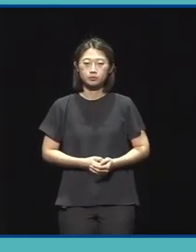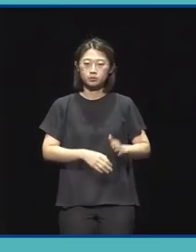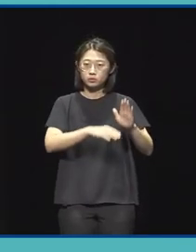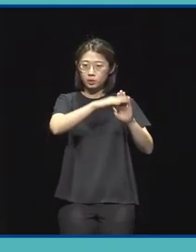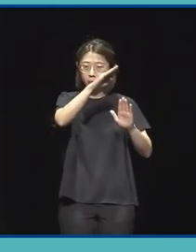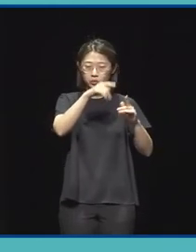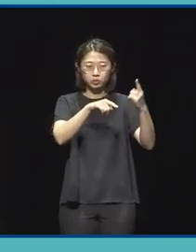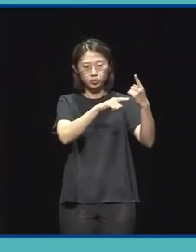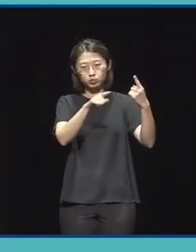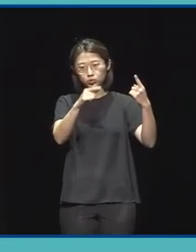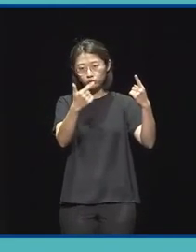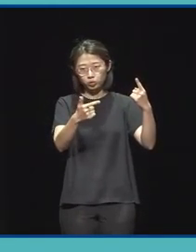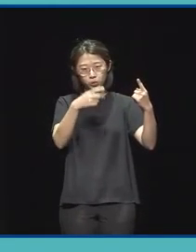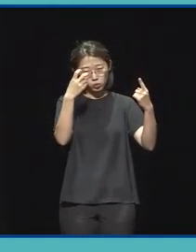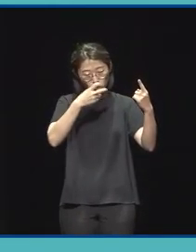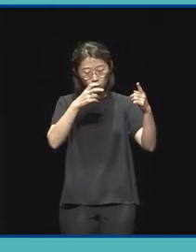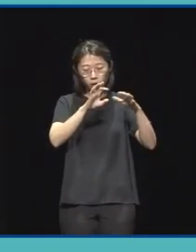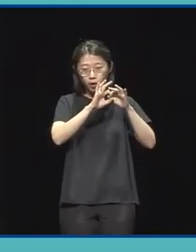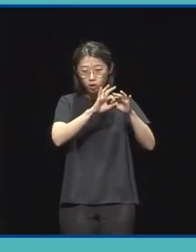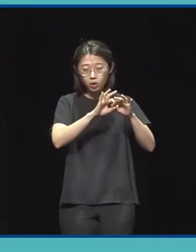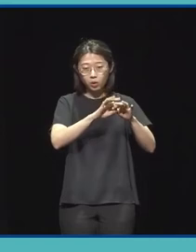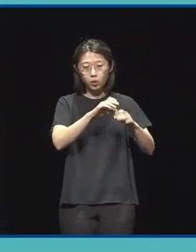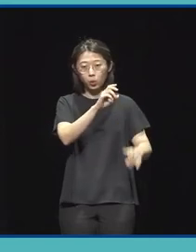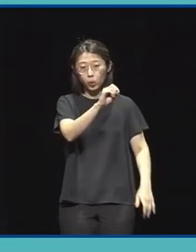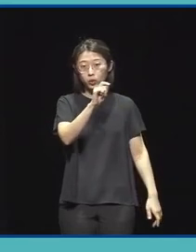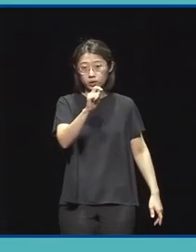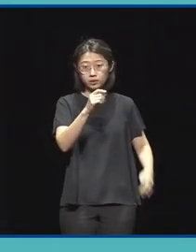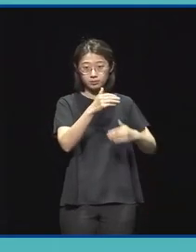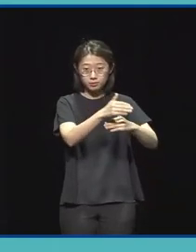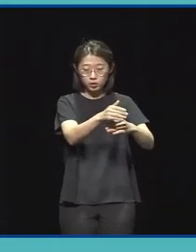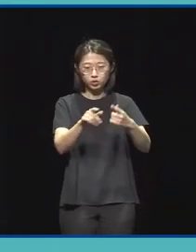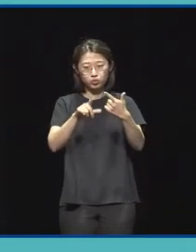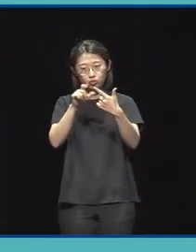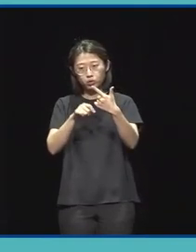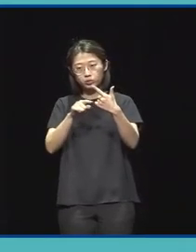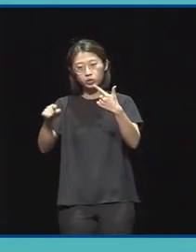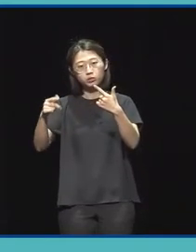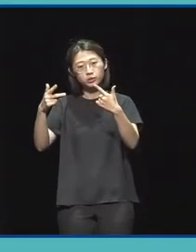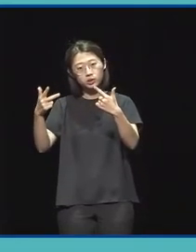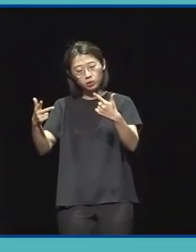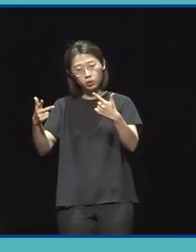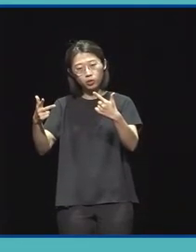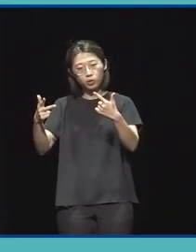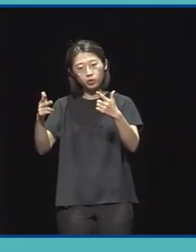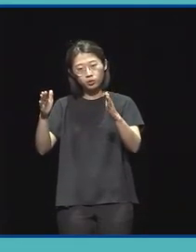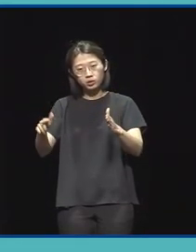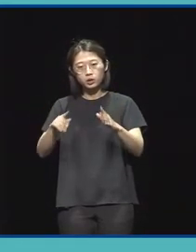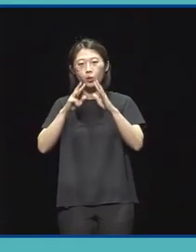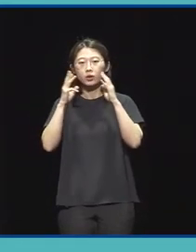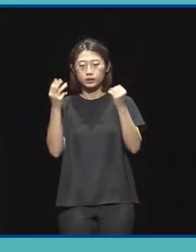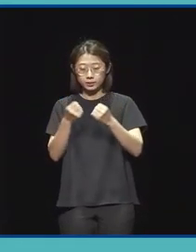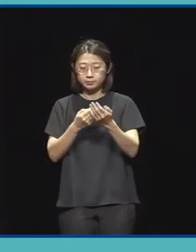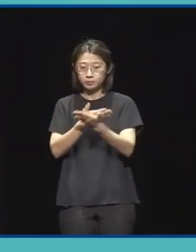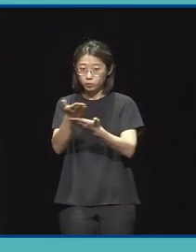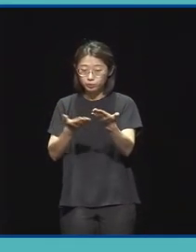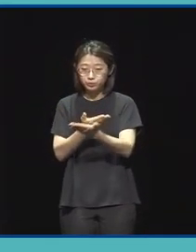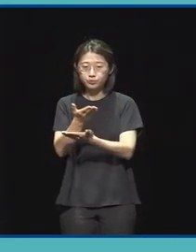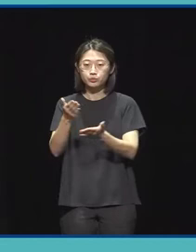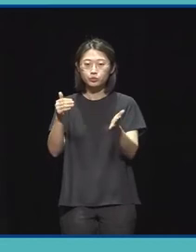오리엔테이션 그리고 리서치 조사 연구 그리고 6월부터 7월 사이에 분야별 창작 워크숍을 거쳐서